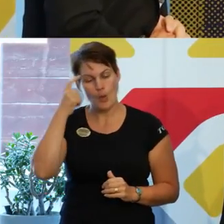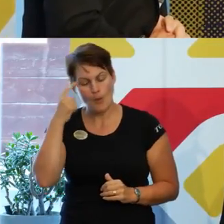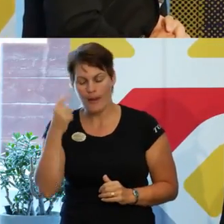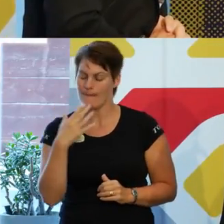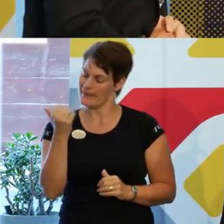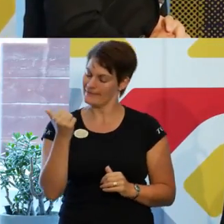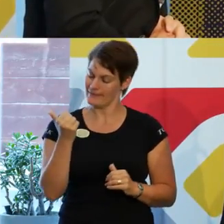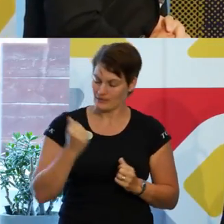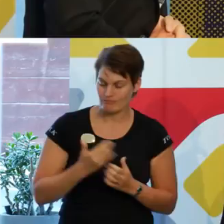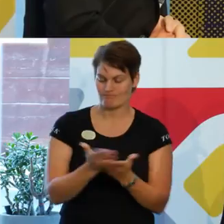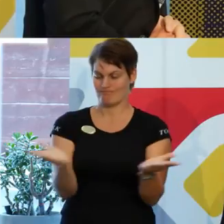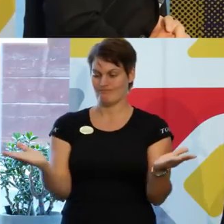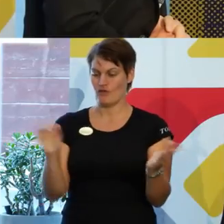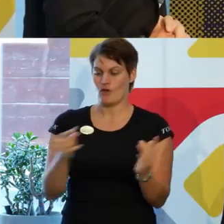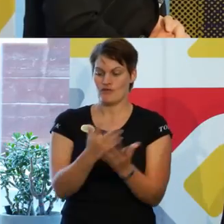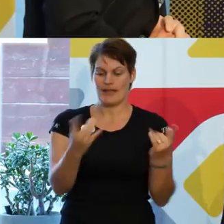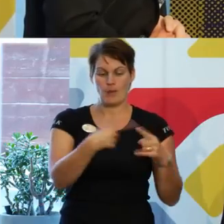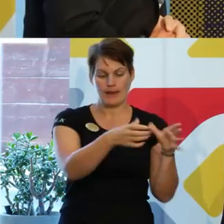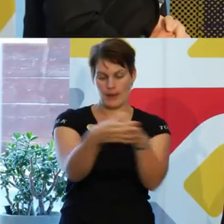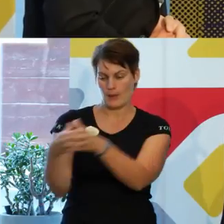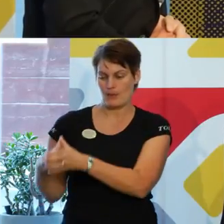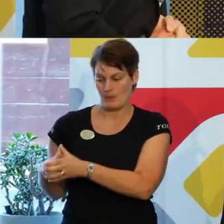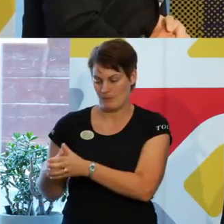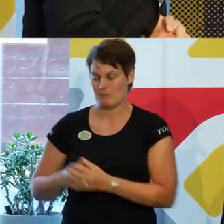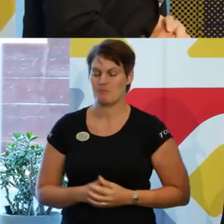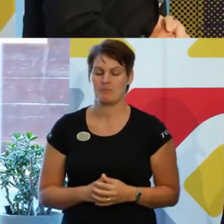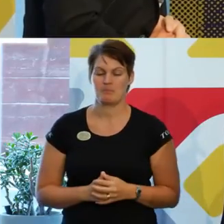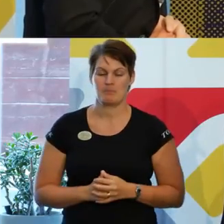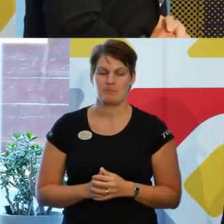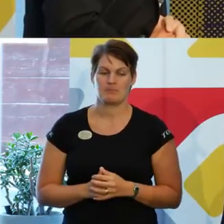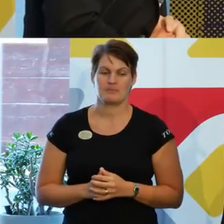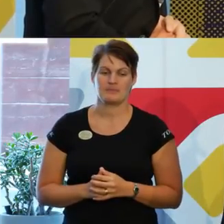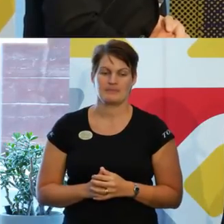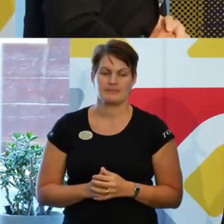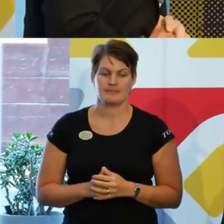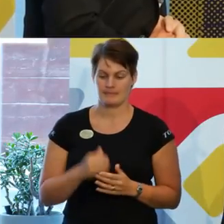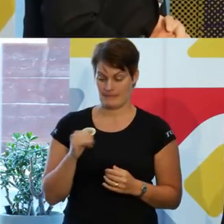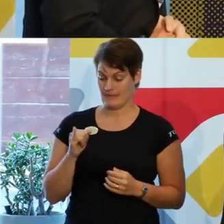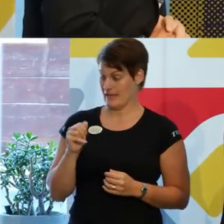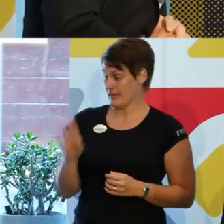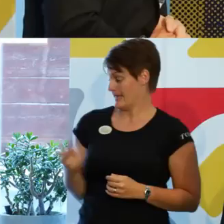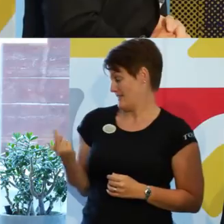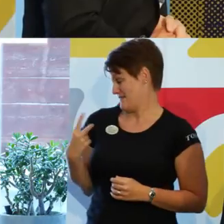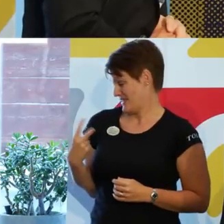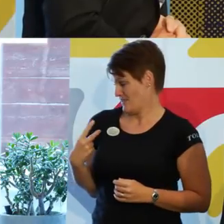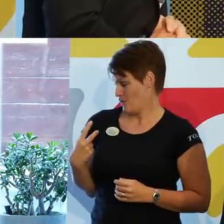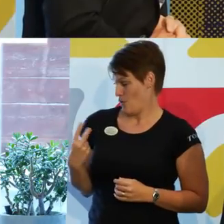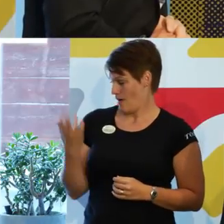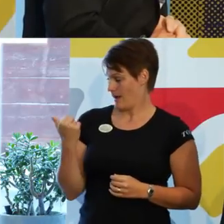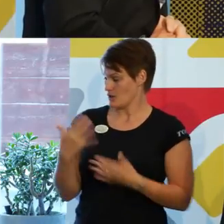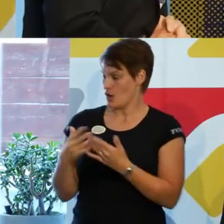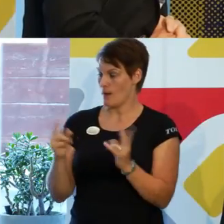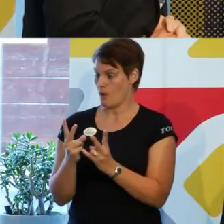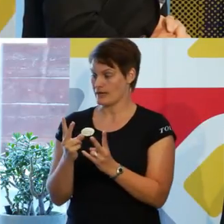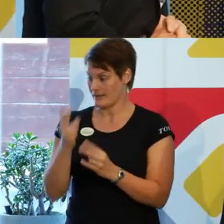förutsättningar för fler grupper. Jag tänker att Ingrid och jag, vi kan ju egentligen göra både en